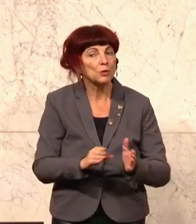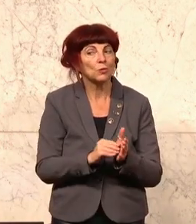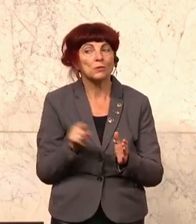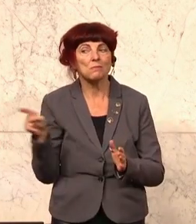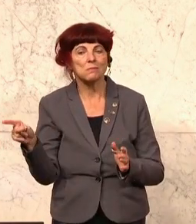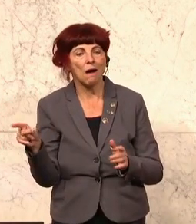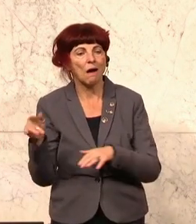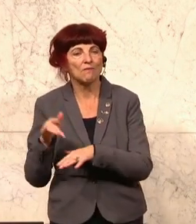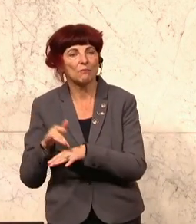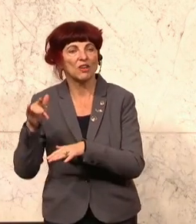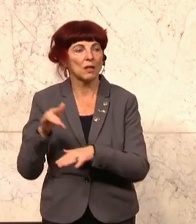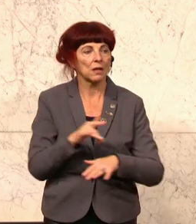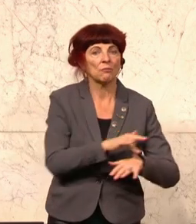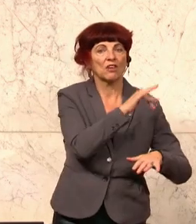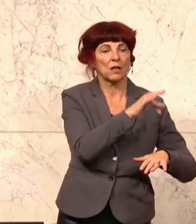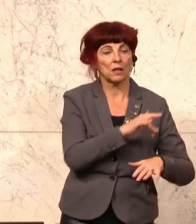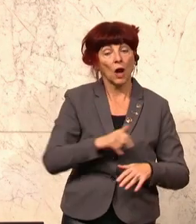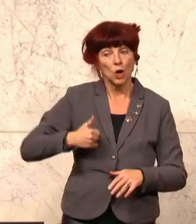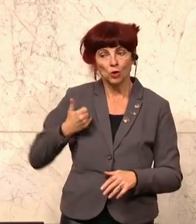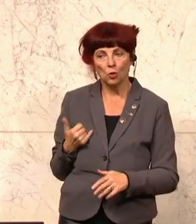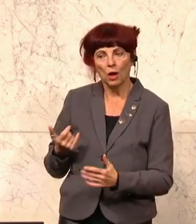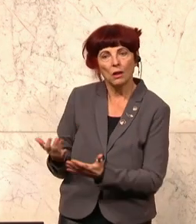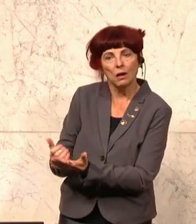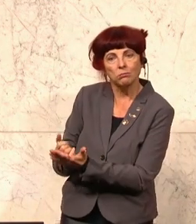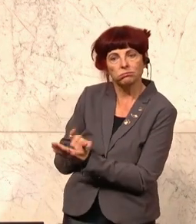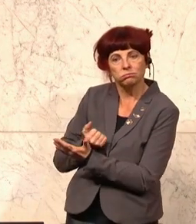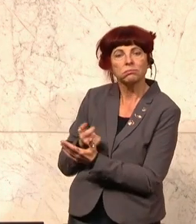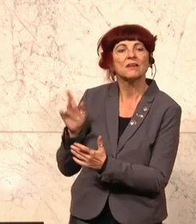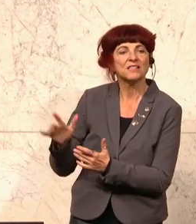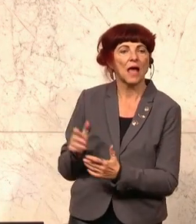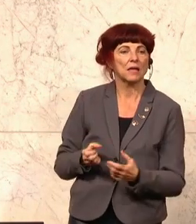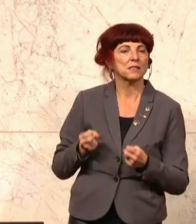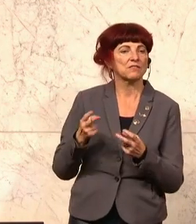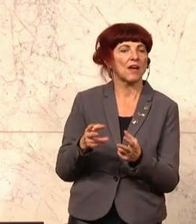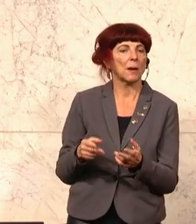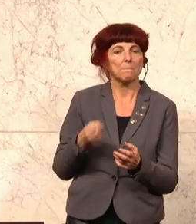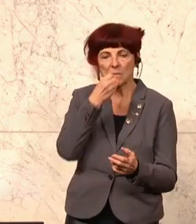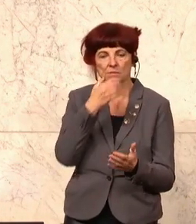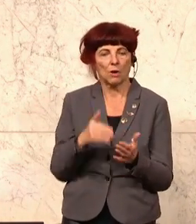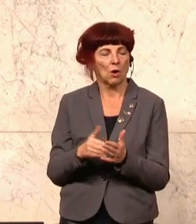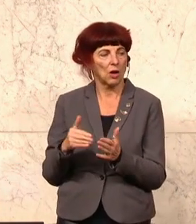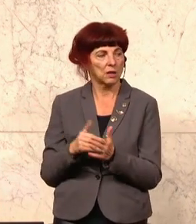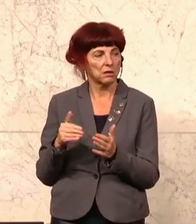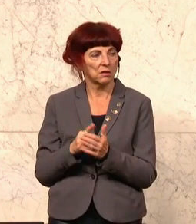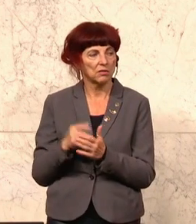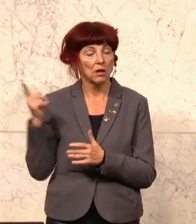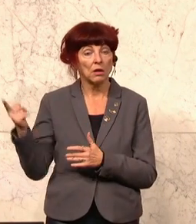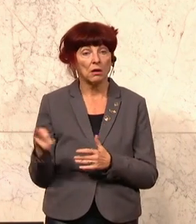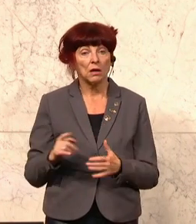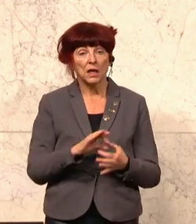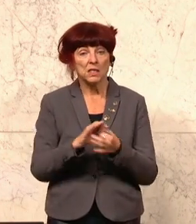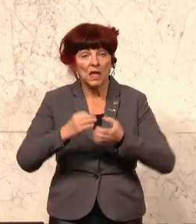Jugendliche für ihre Zwecke zu missbrauchen und zu radikalisieren. Sie schüren Wut, sie spalten unsere Gesellschaft.